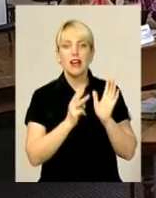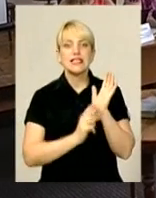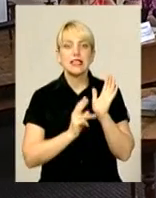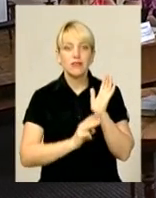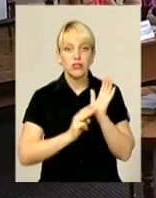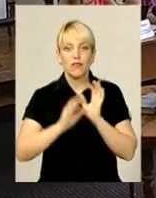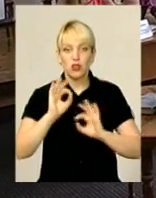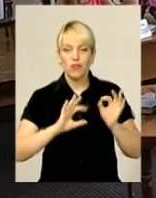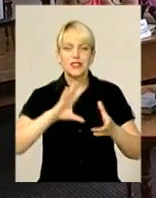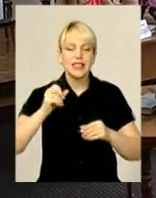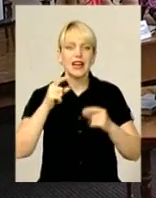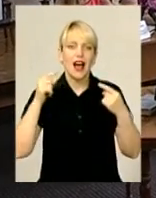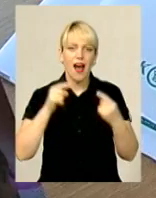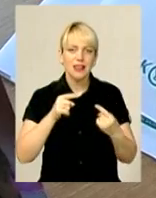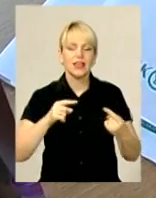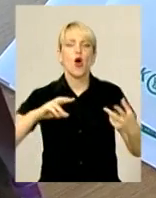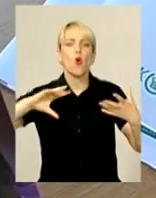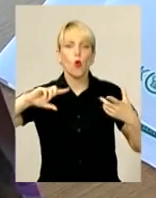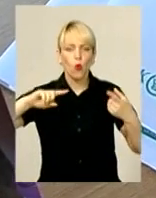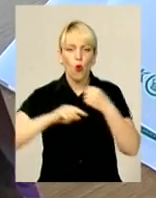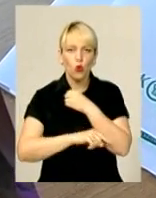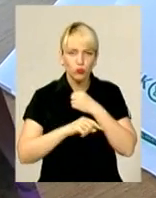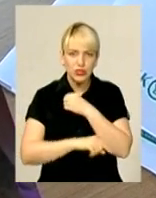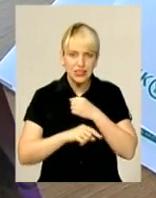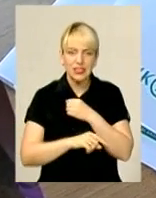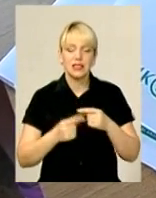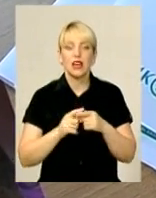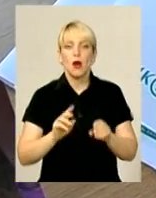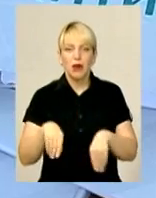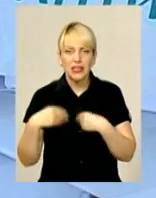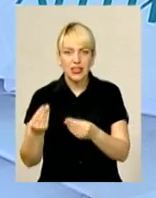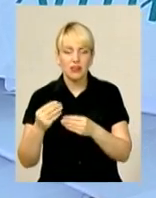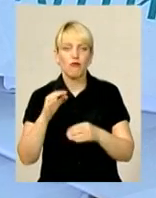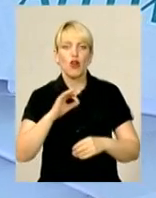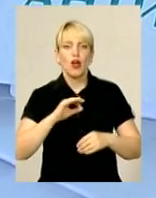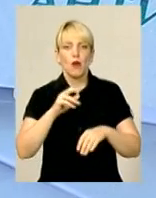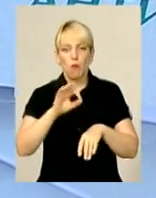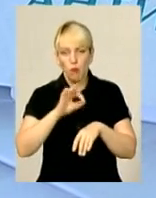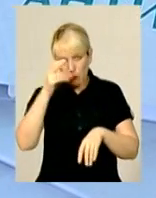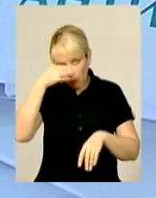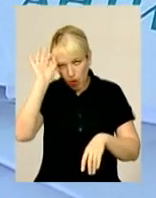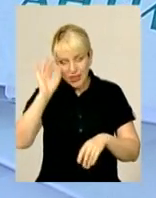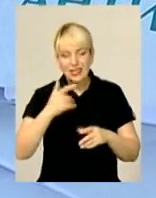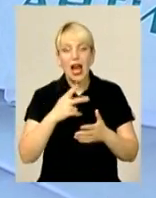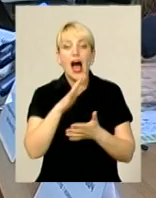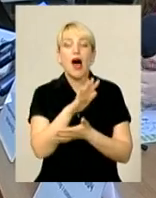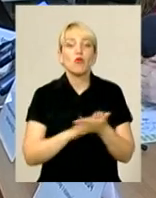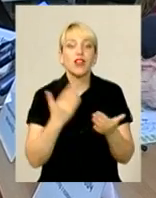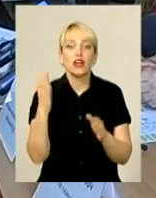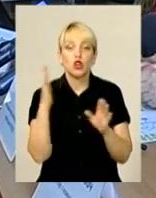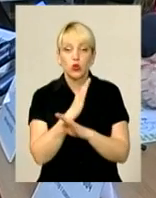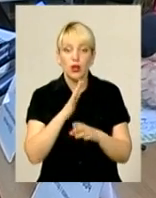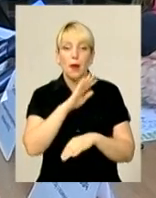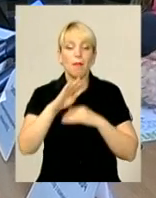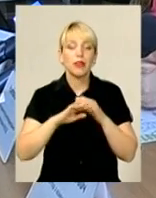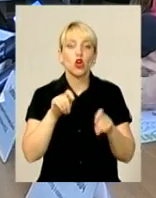усіх антикорупційних розслідувань в рамках проєкту передані до правоохоронних органів. Їхня подальша доля у внутрішніх органах теж під контролем